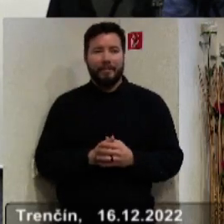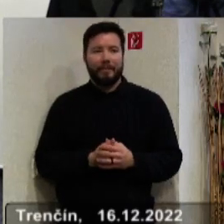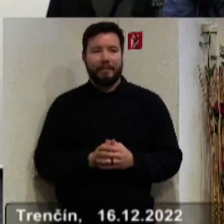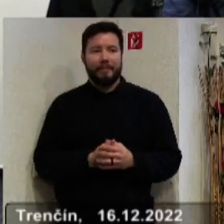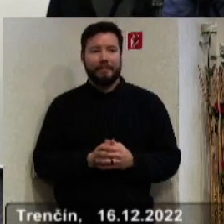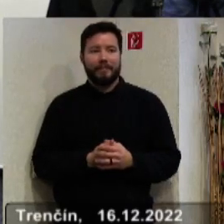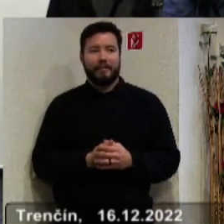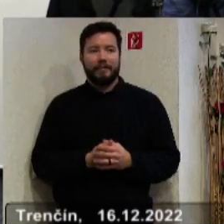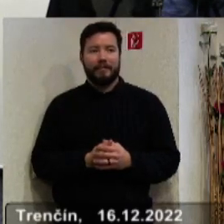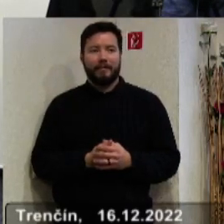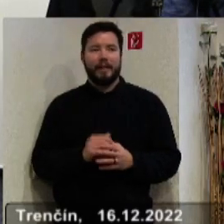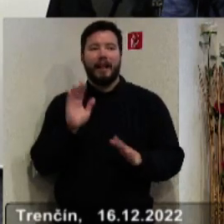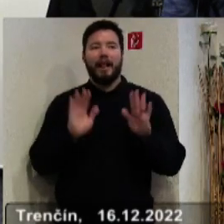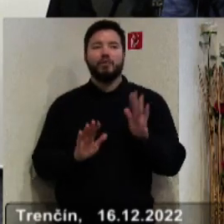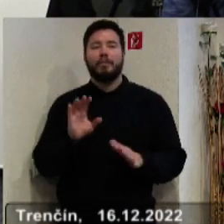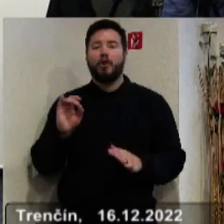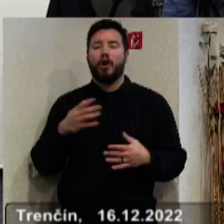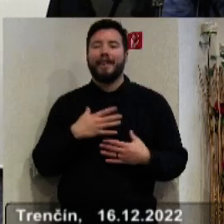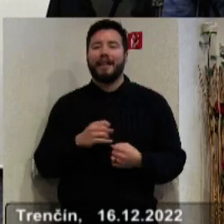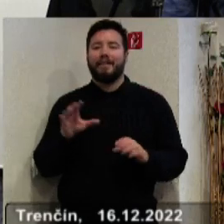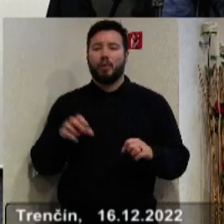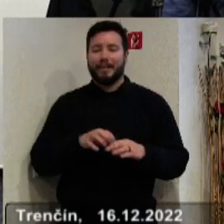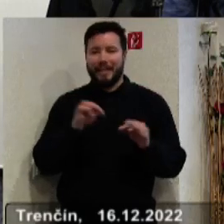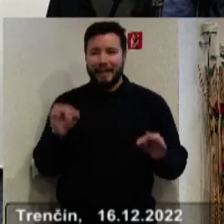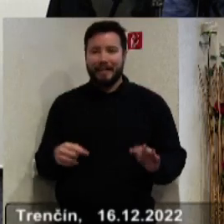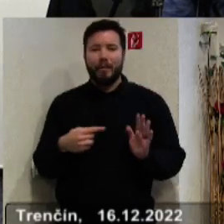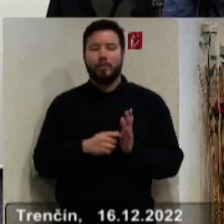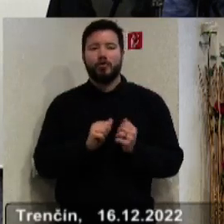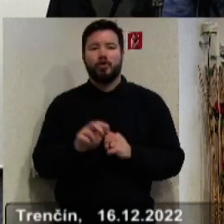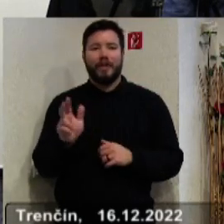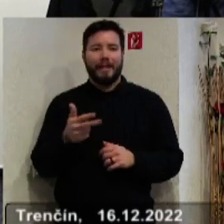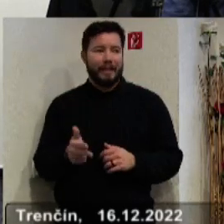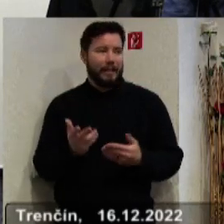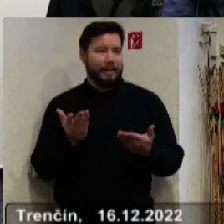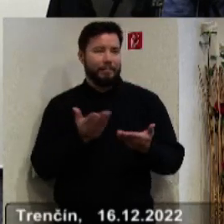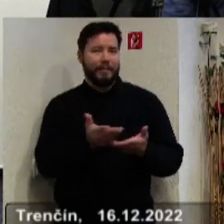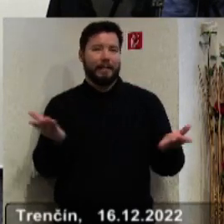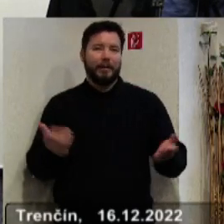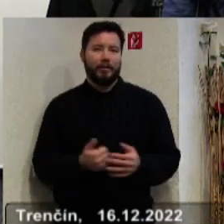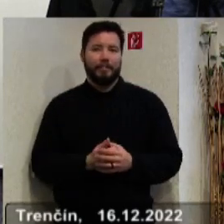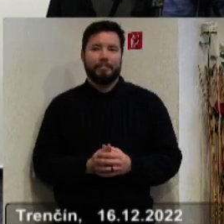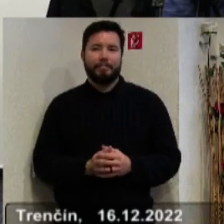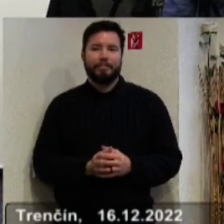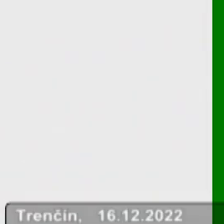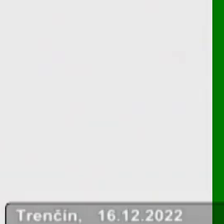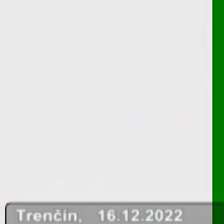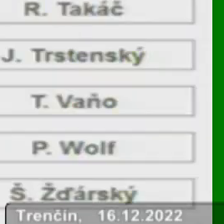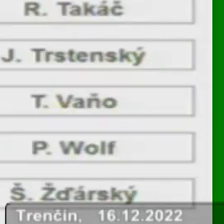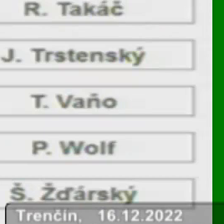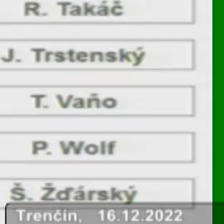o návrhu uznesenia, ktoré je pod bodom číslo 13. Nech sa páči, pani poslankyne, pani poslanci, hlasujeme.